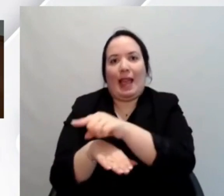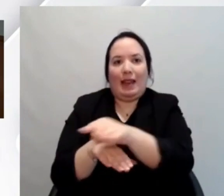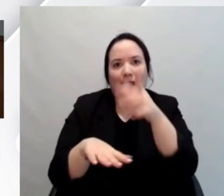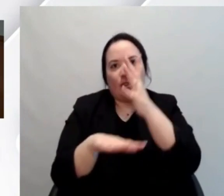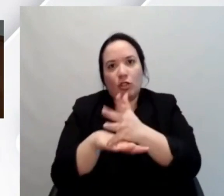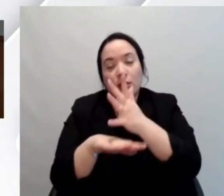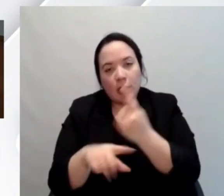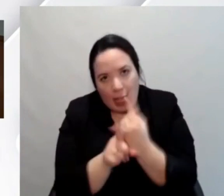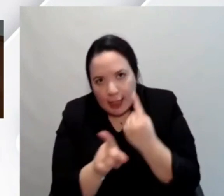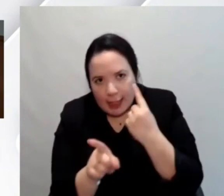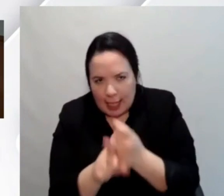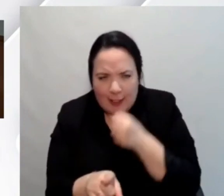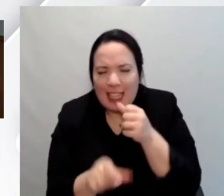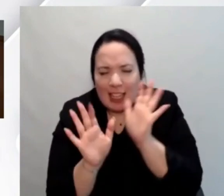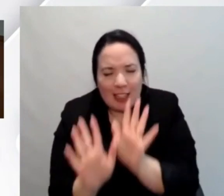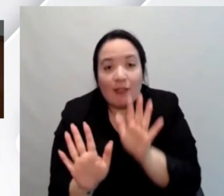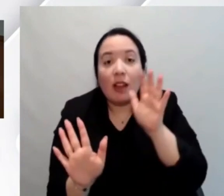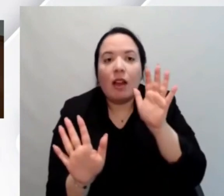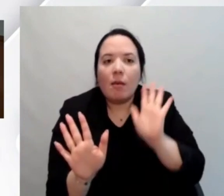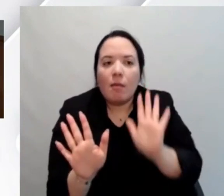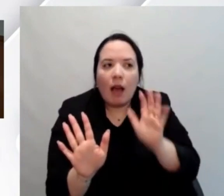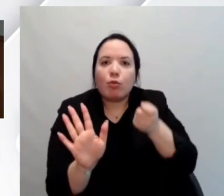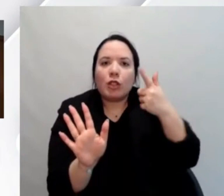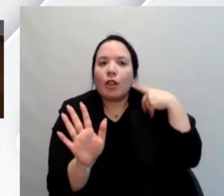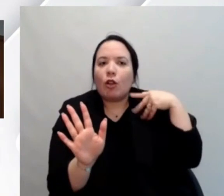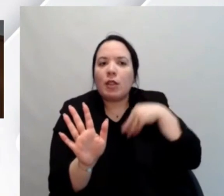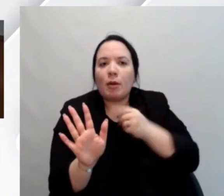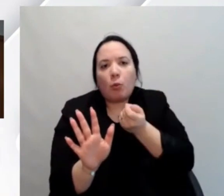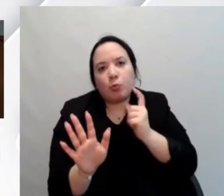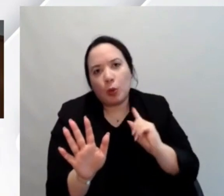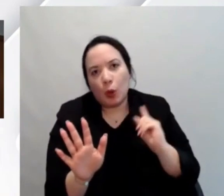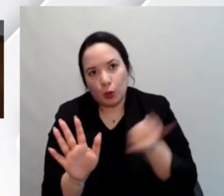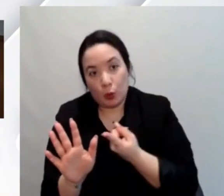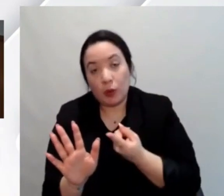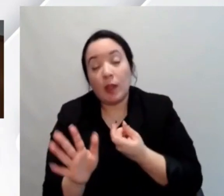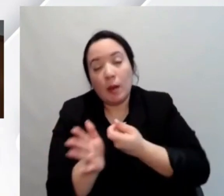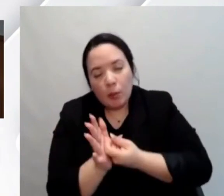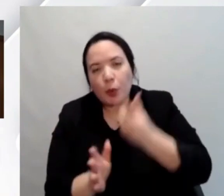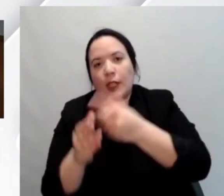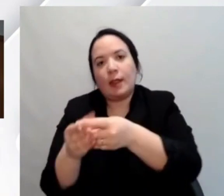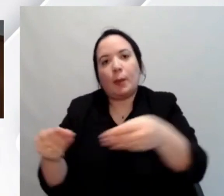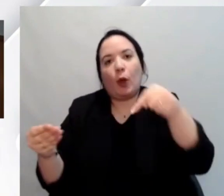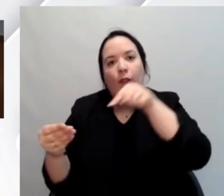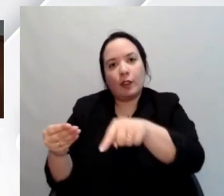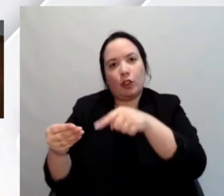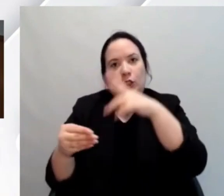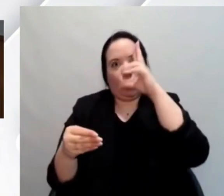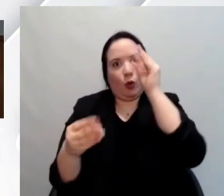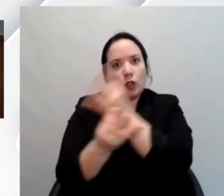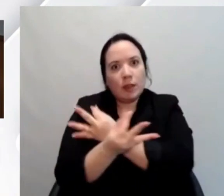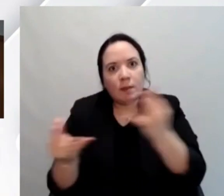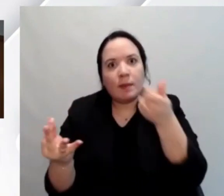sempre di più dare delle solide basi per sviluppi per